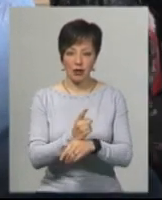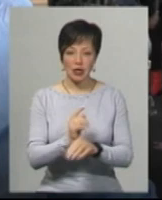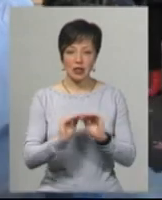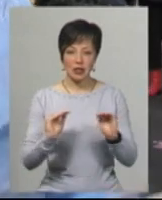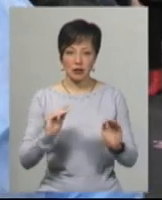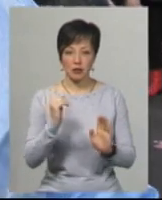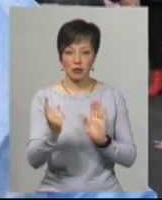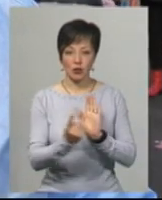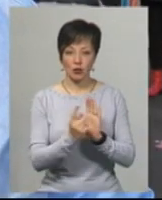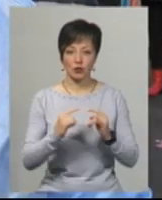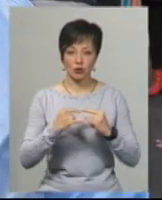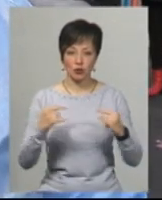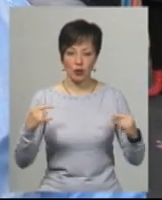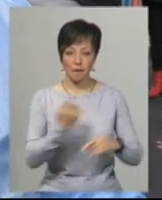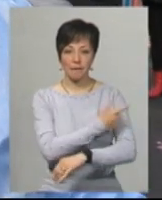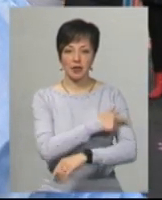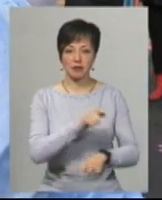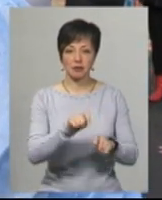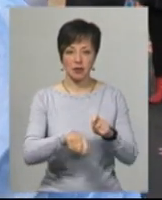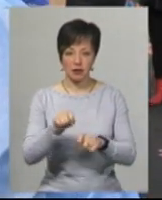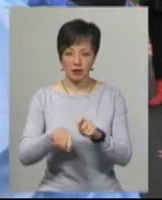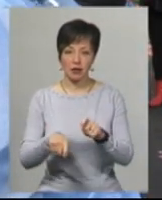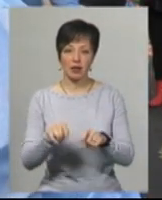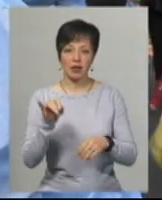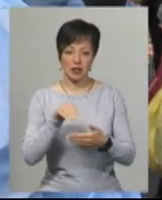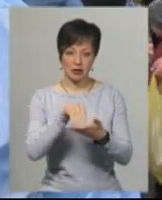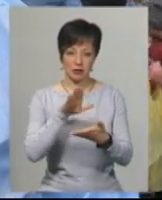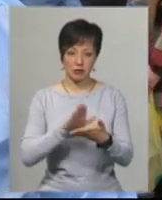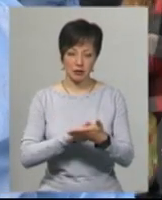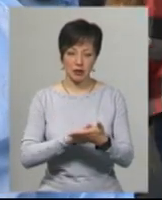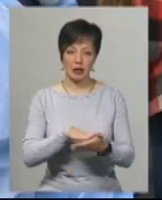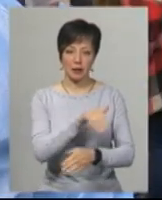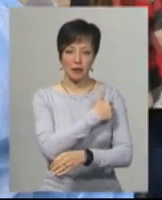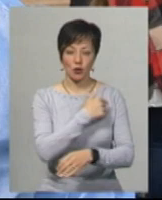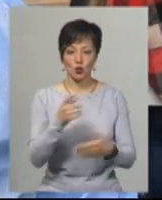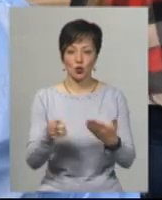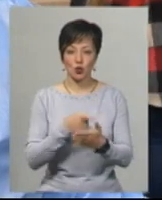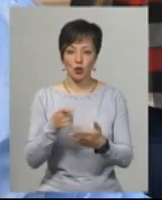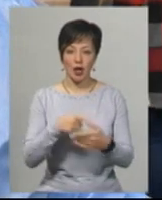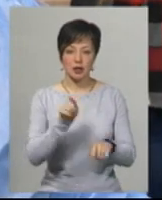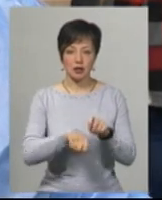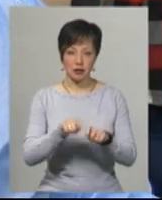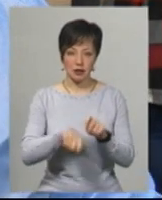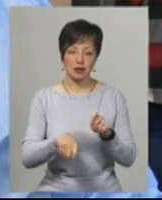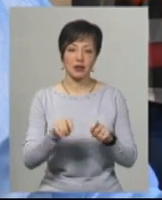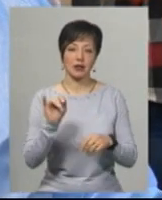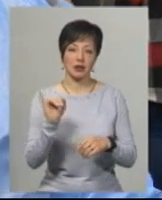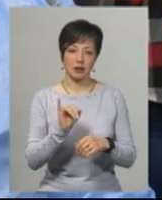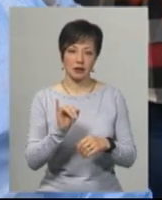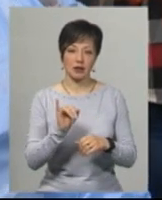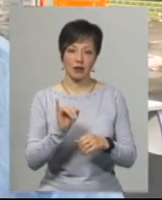підходять до столика, медична сестра вимірює, і ми заносимо температуру в журнал скринінгу температури